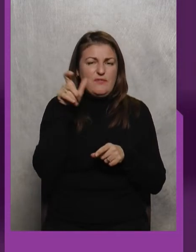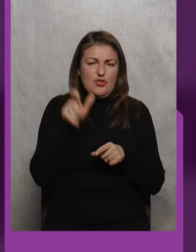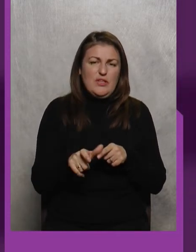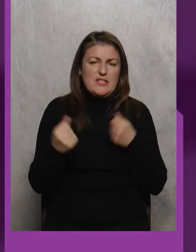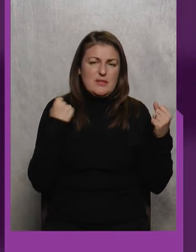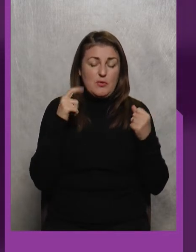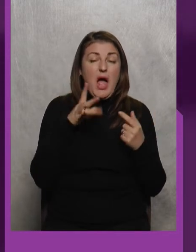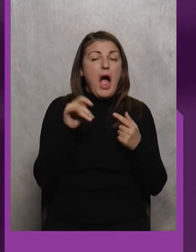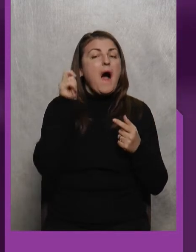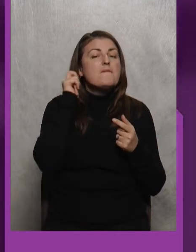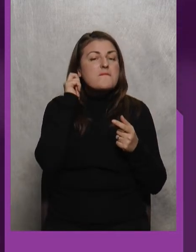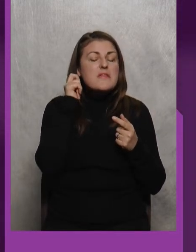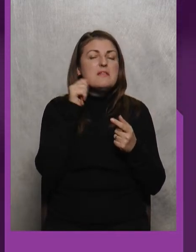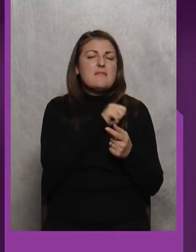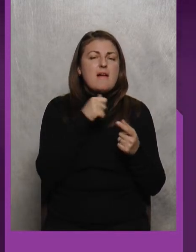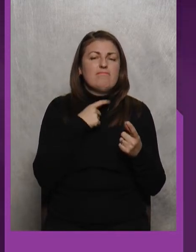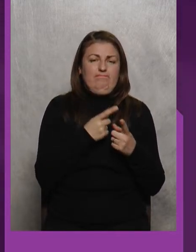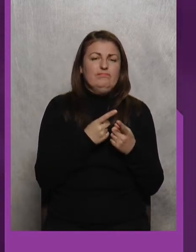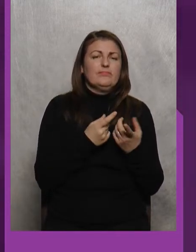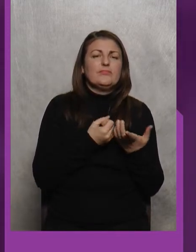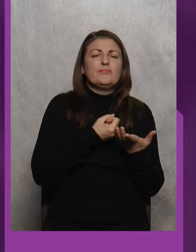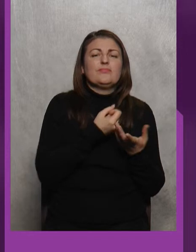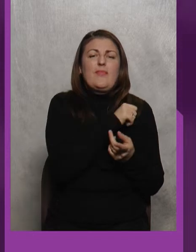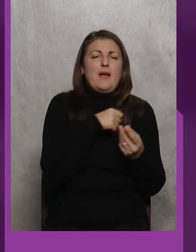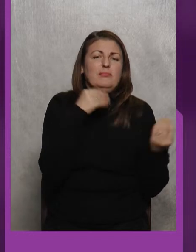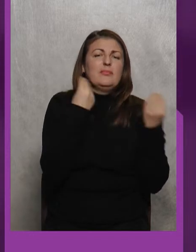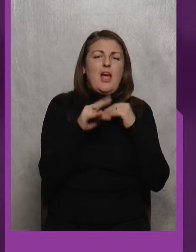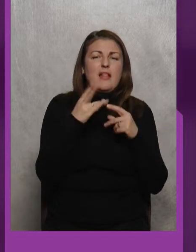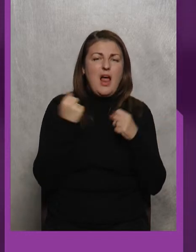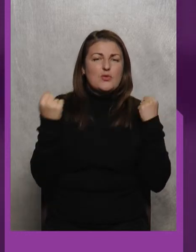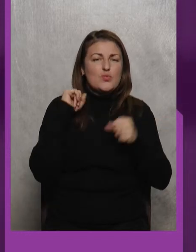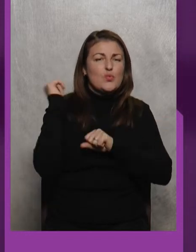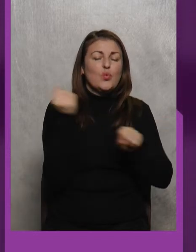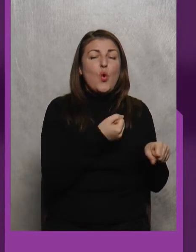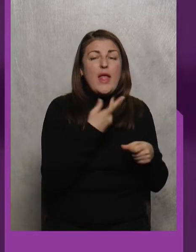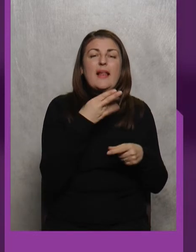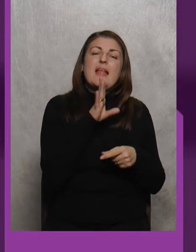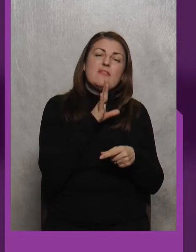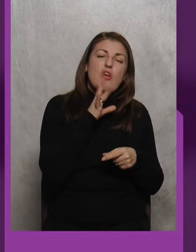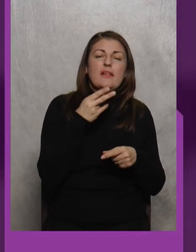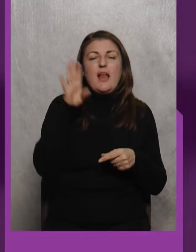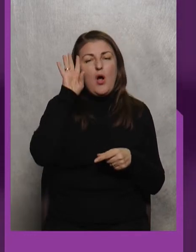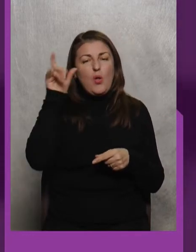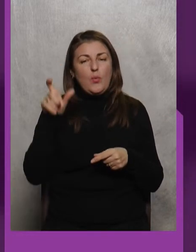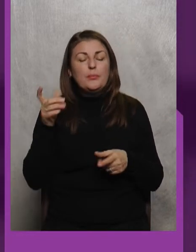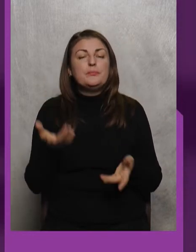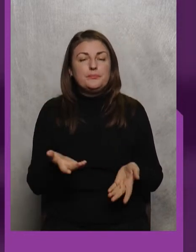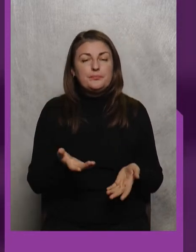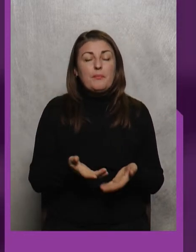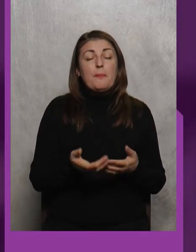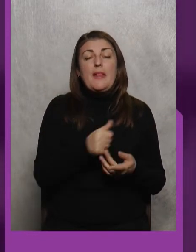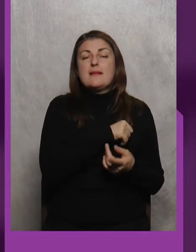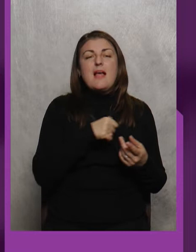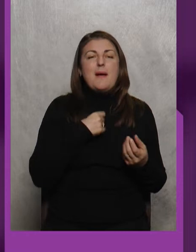А до речі, вік розквіту дзюдоїста який? От для дівчат і для чоловіків? Ну